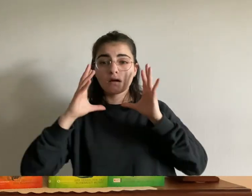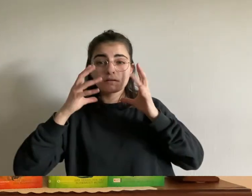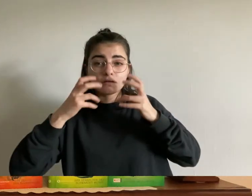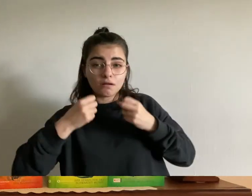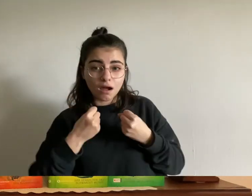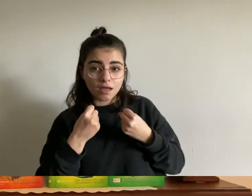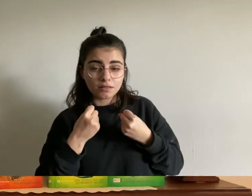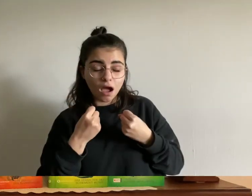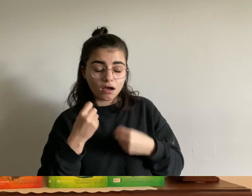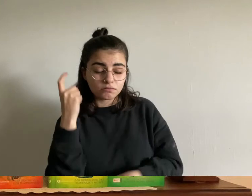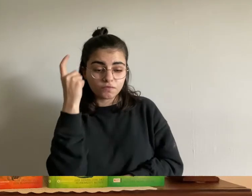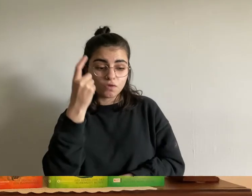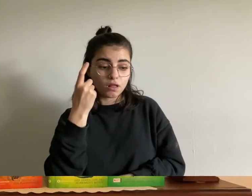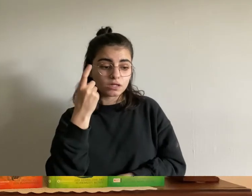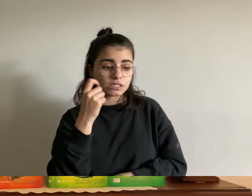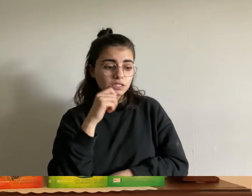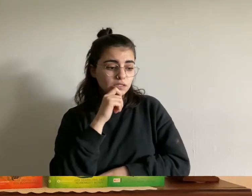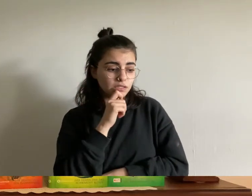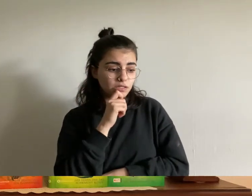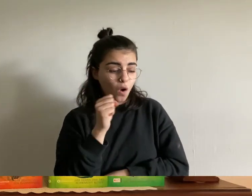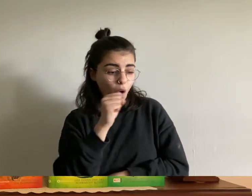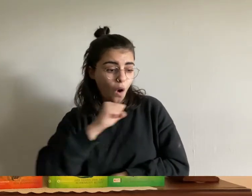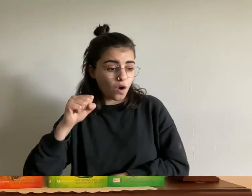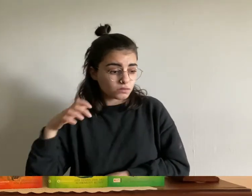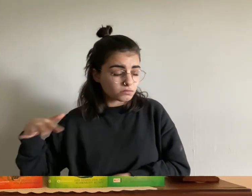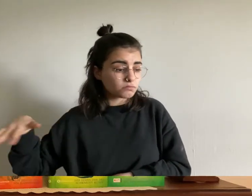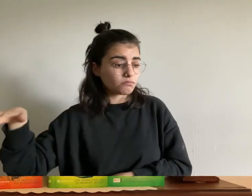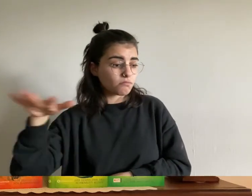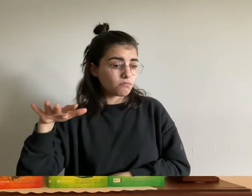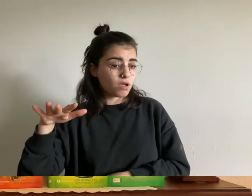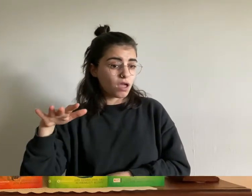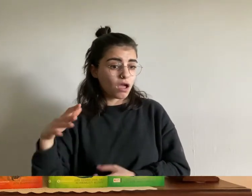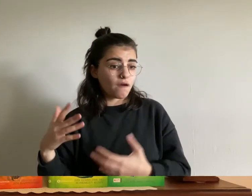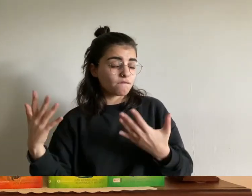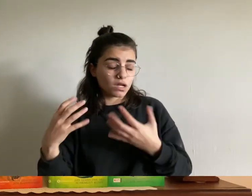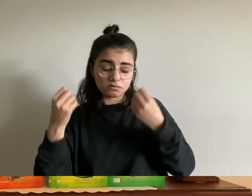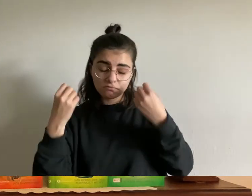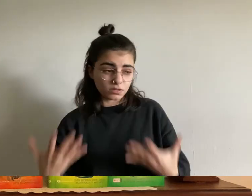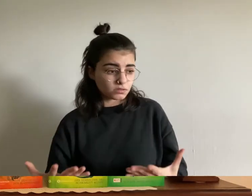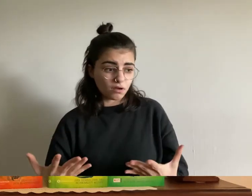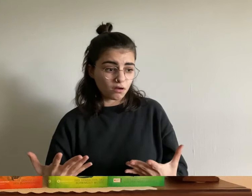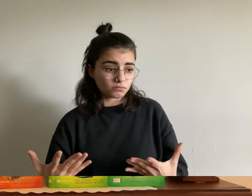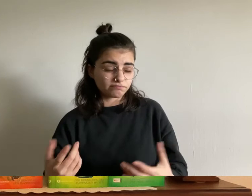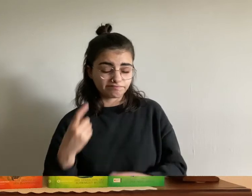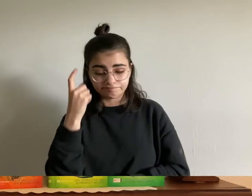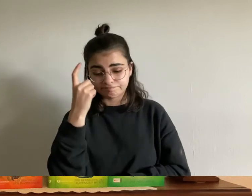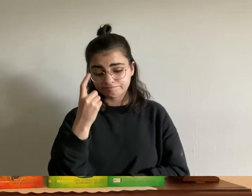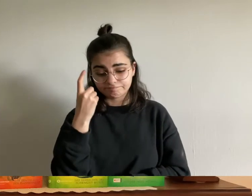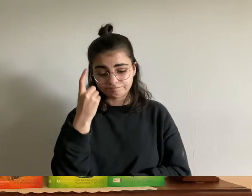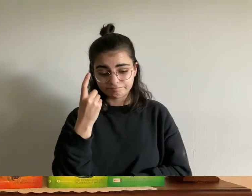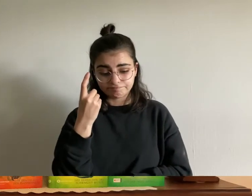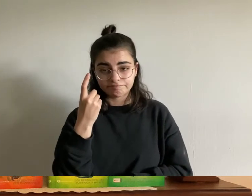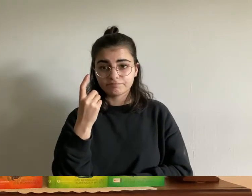leise als sie schließlich nebeneinander lagen gedanken verloren streichelte sie die katze die sich in ihrer